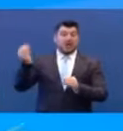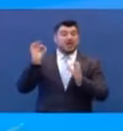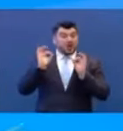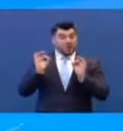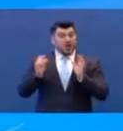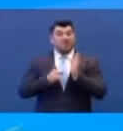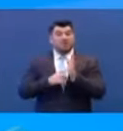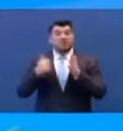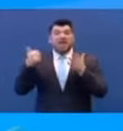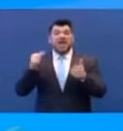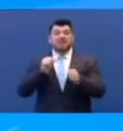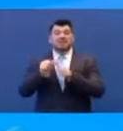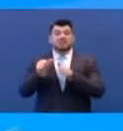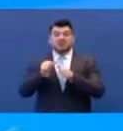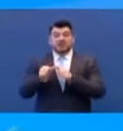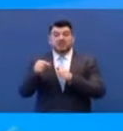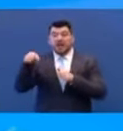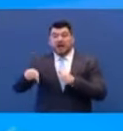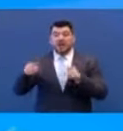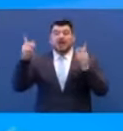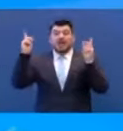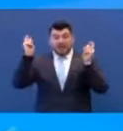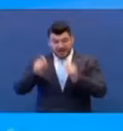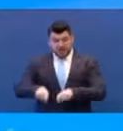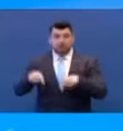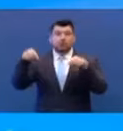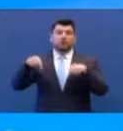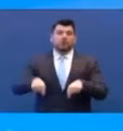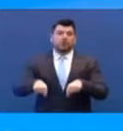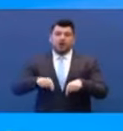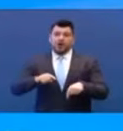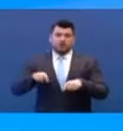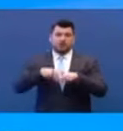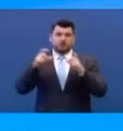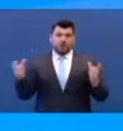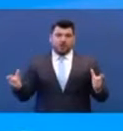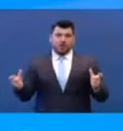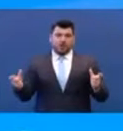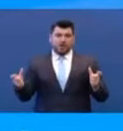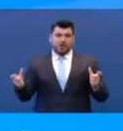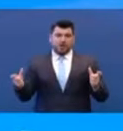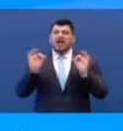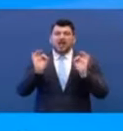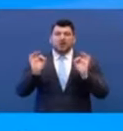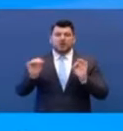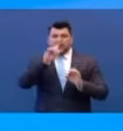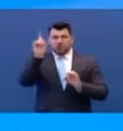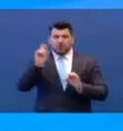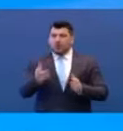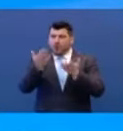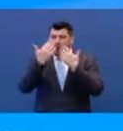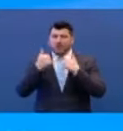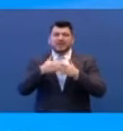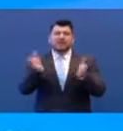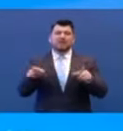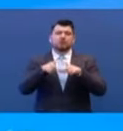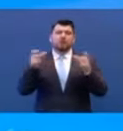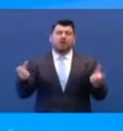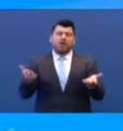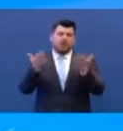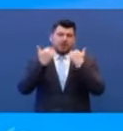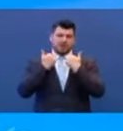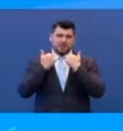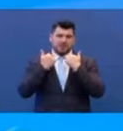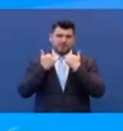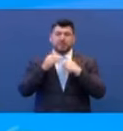αν τα σχολεία δεν άνοιγαν τώρα. Δεν μπορεί να υπάρχει κανονικότητα χωρίς ανοιχτά σχολεία. Τέταρτον, τα παιδιά είναι